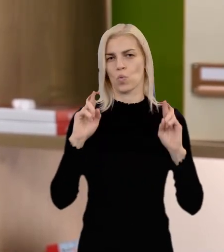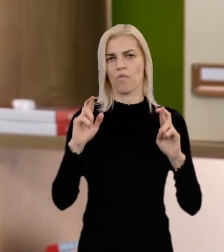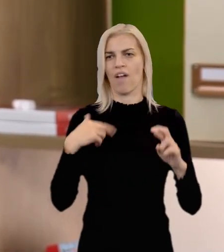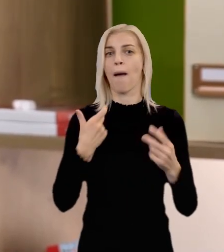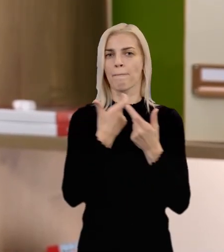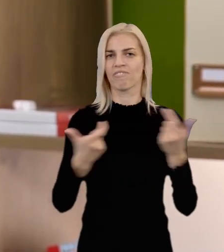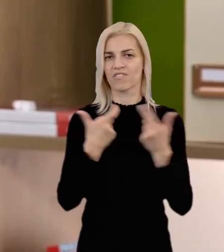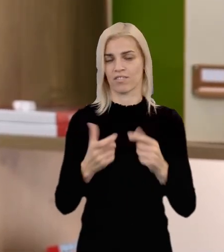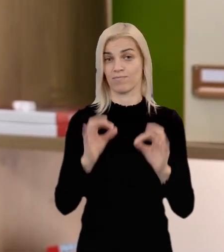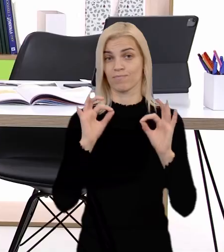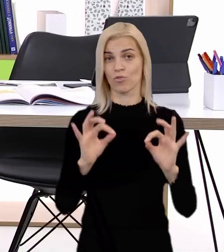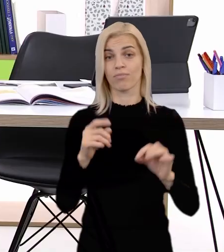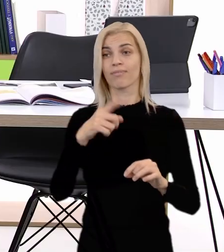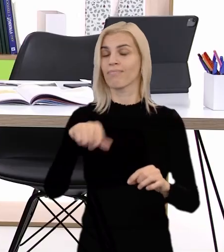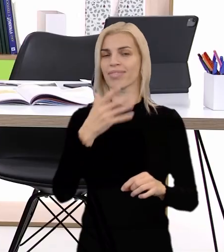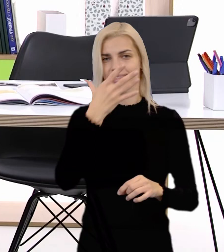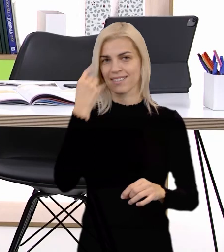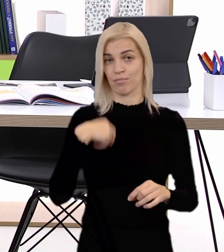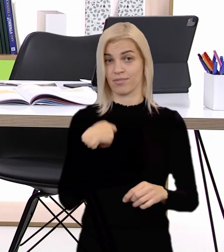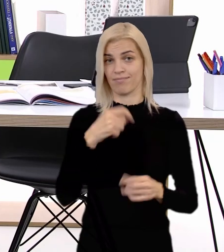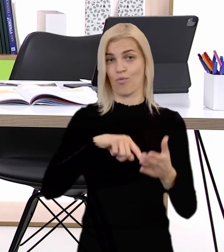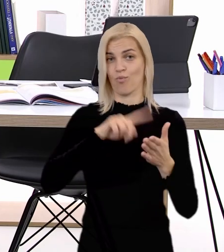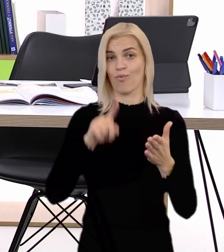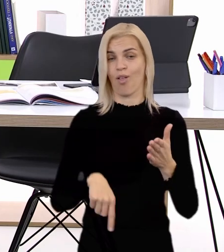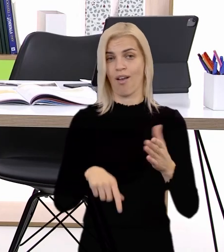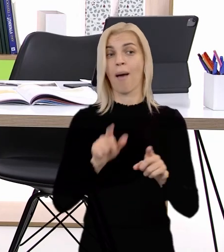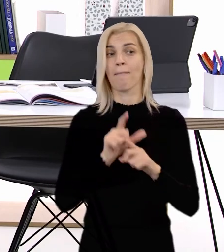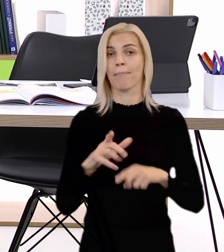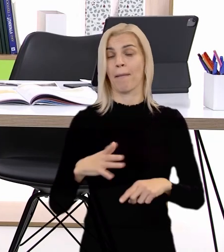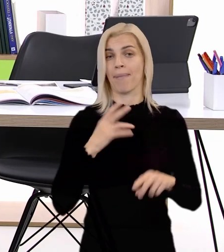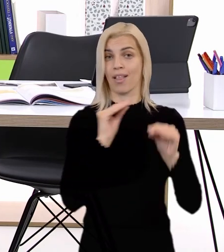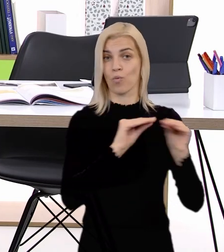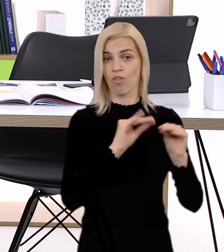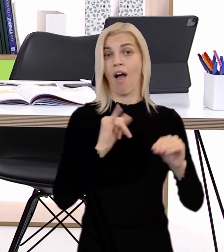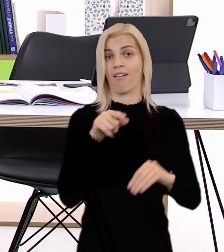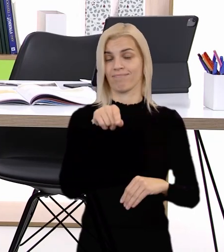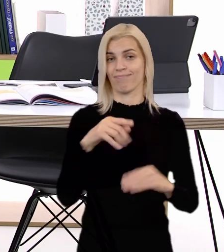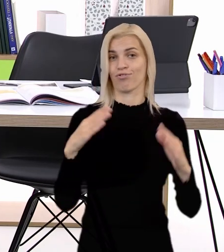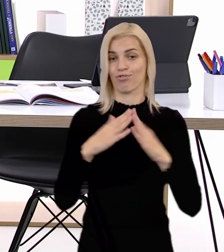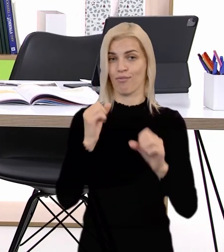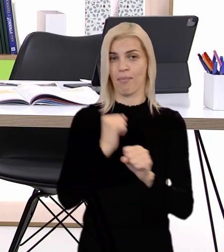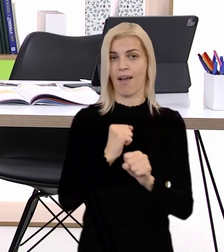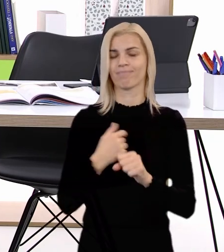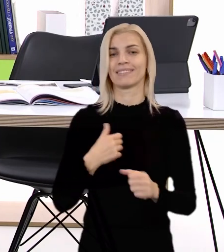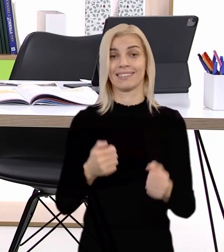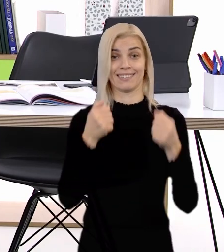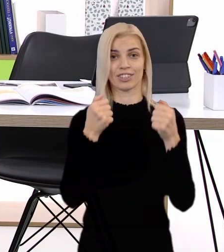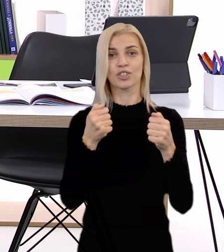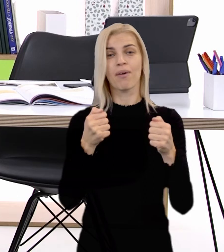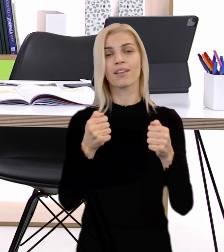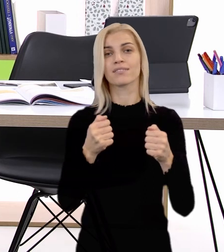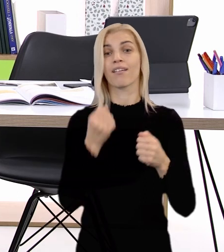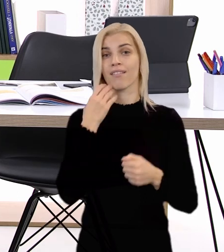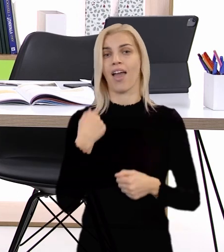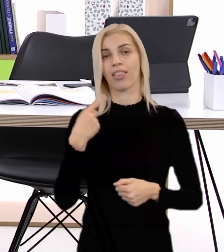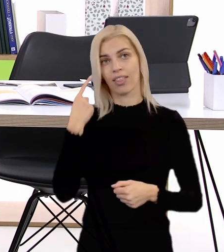vysvetlila dobre a že ste nezabudli na tie úlohy, ktoré som vám dala pre pani učiteľku aj pre vás. Tak dávam, držím palce a